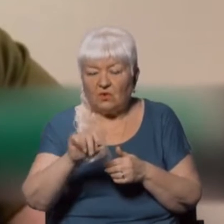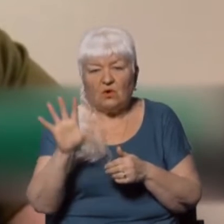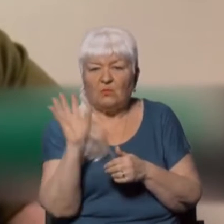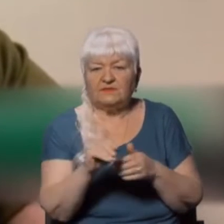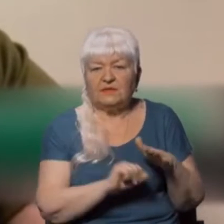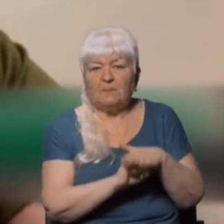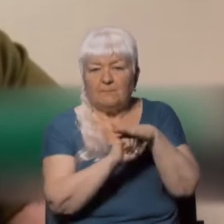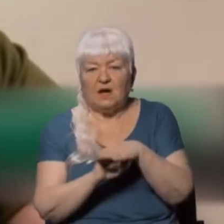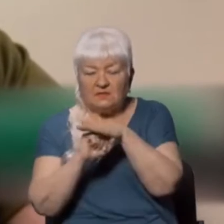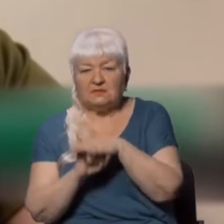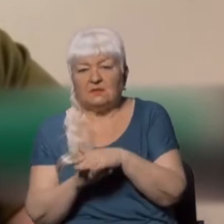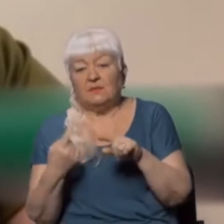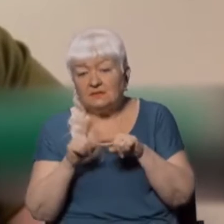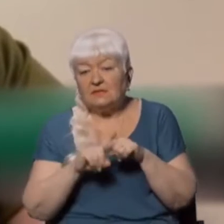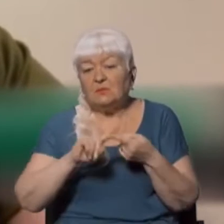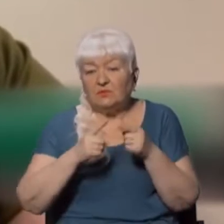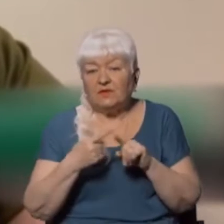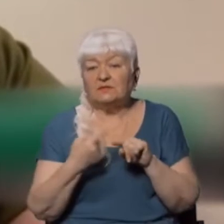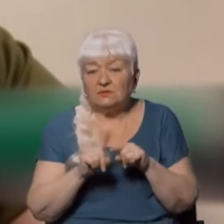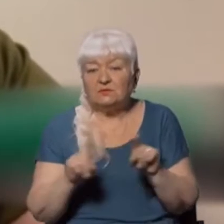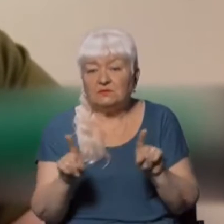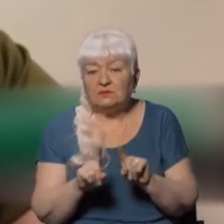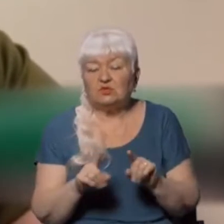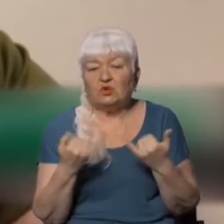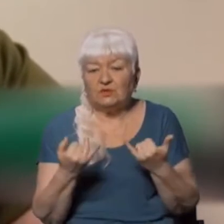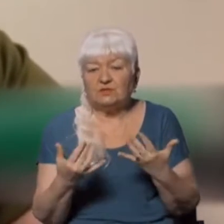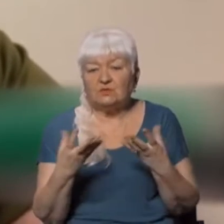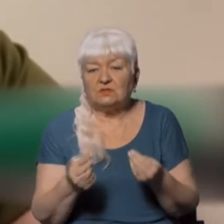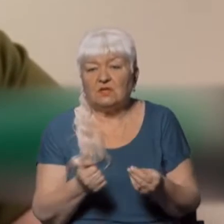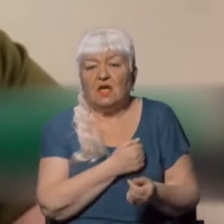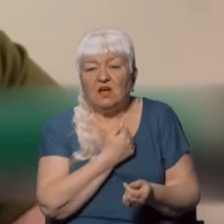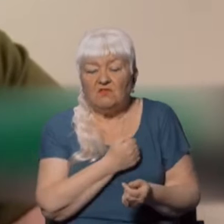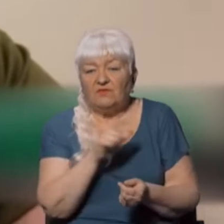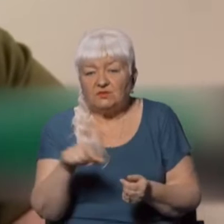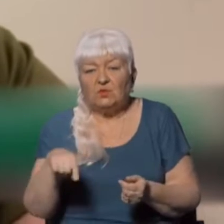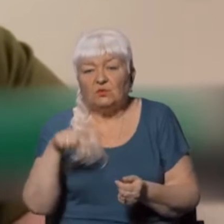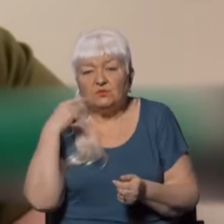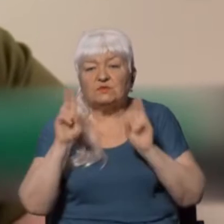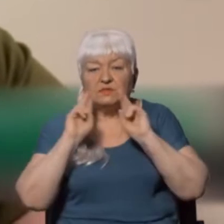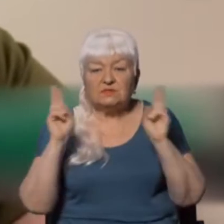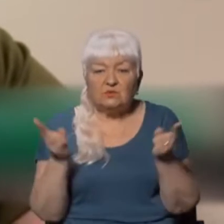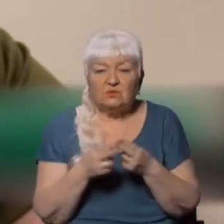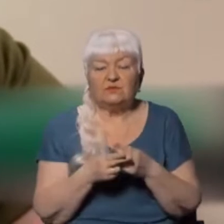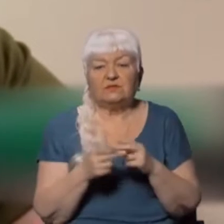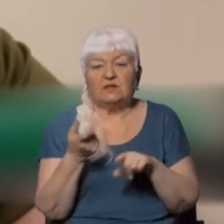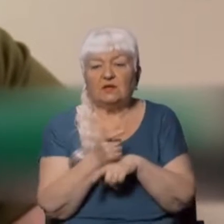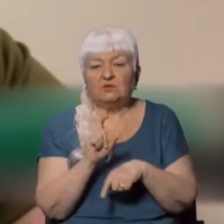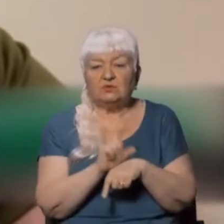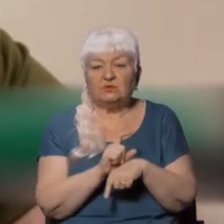І це пов'язано з тим, що на сьогоднішній день військові Російської Федерації досить дуже